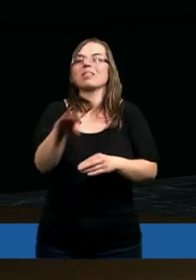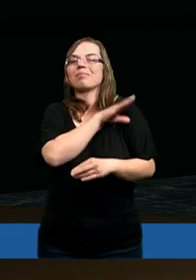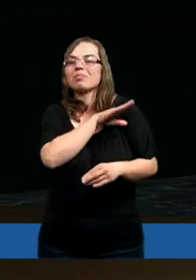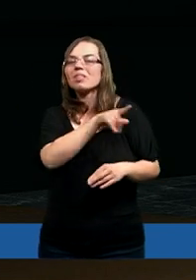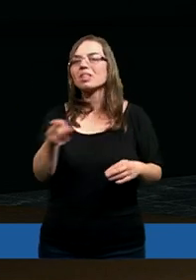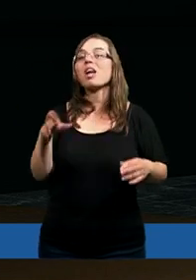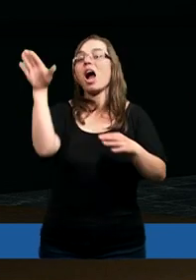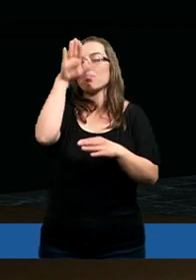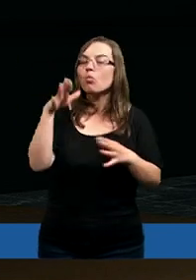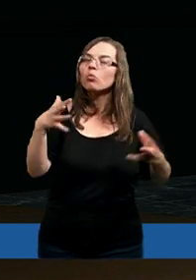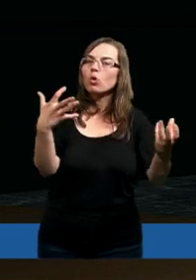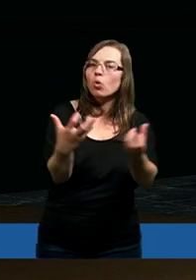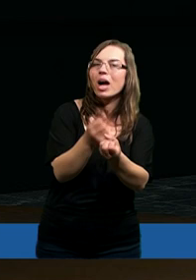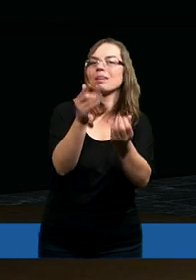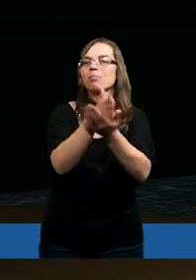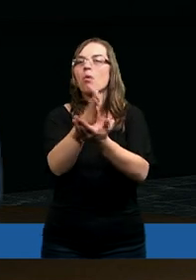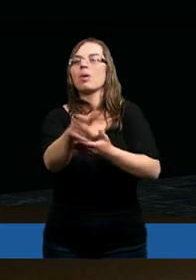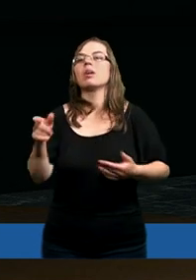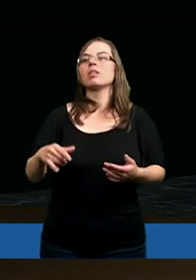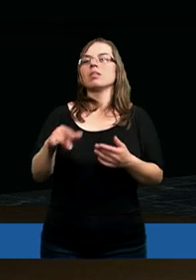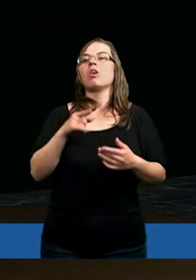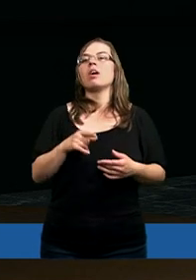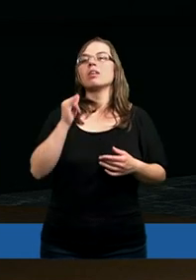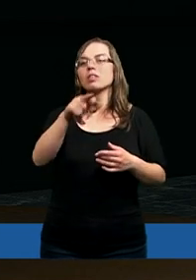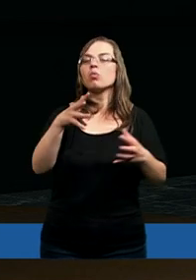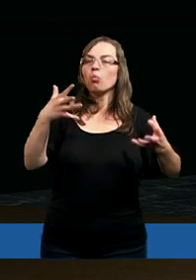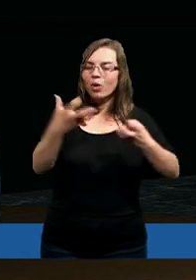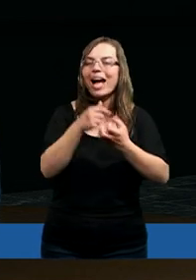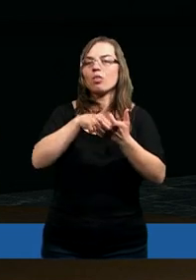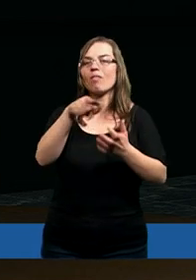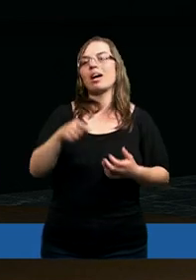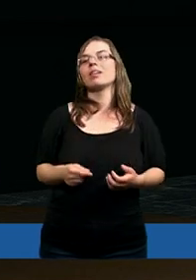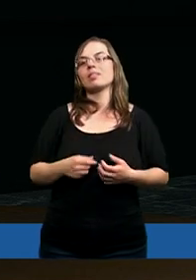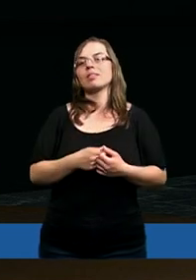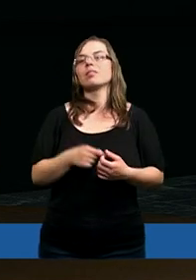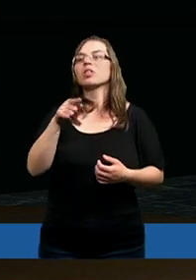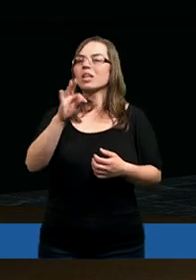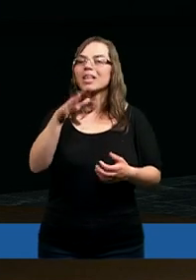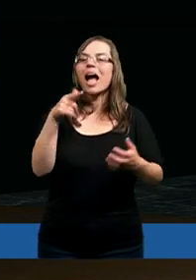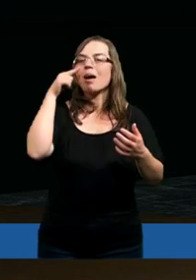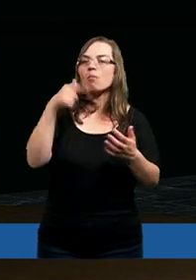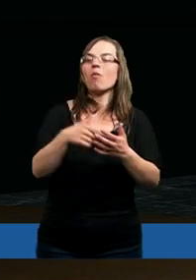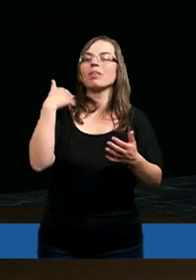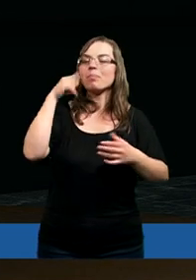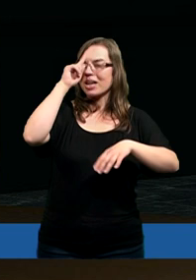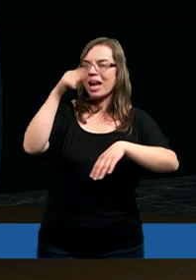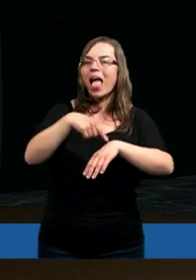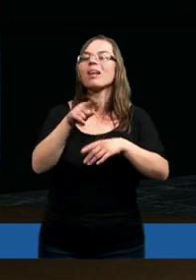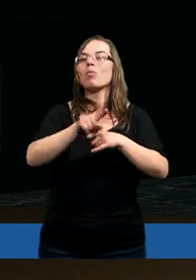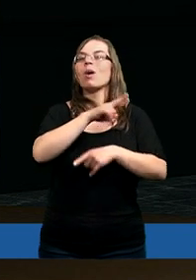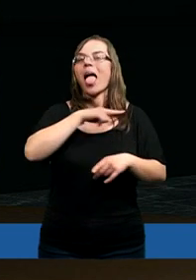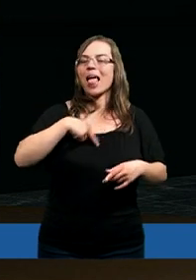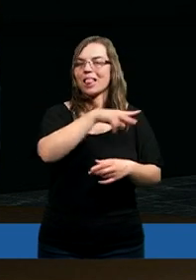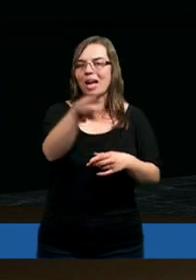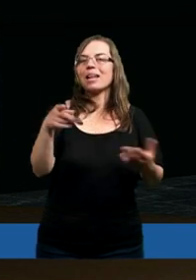zginęł. Ale Bóg go oczywiście aniołów zesłał, którzy go uratowali. Więc to też powinno być lekcją dla